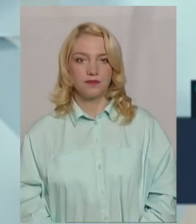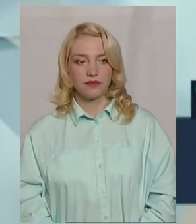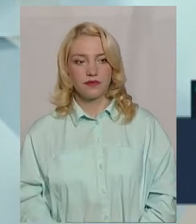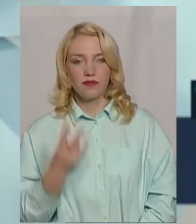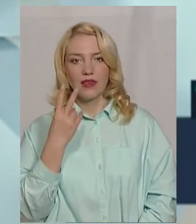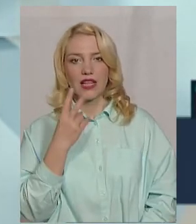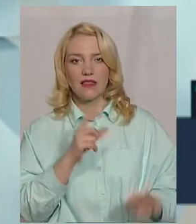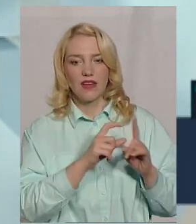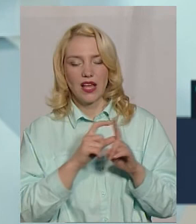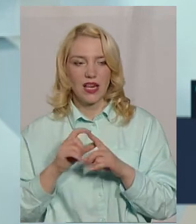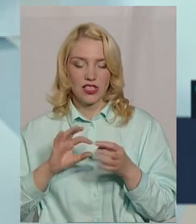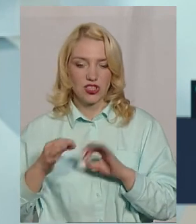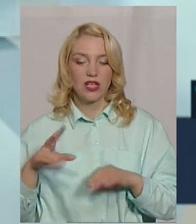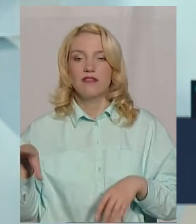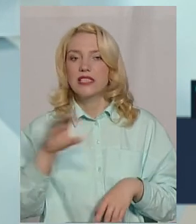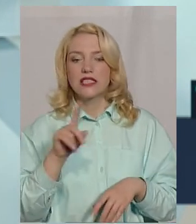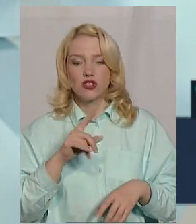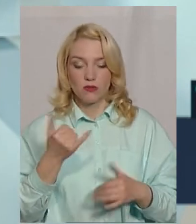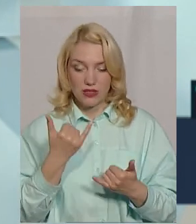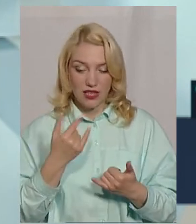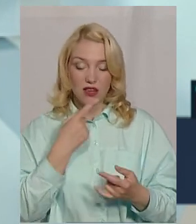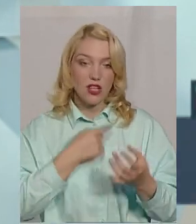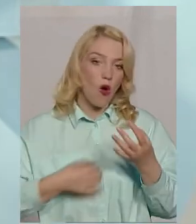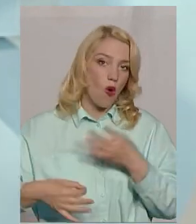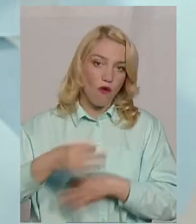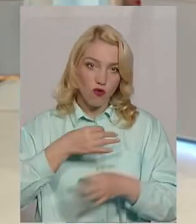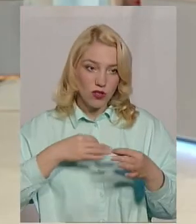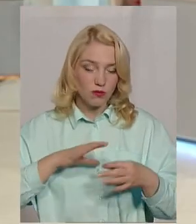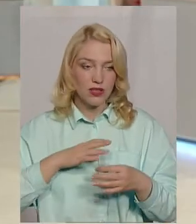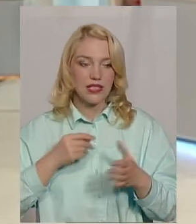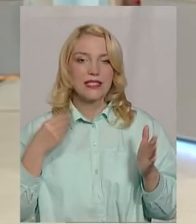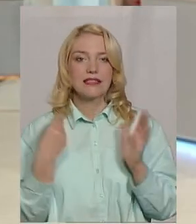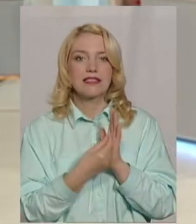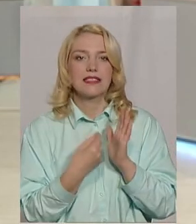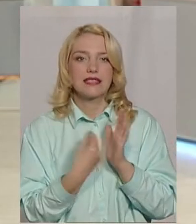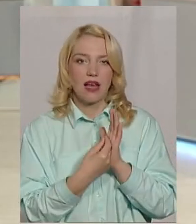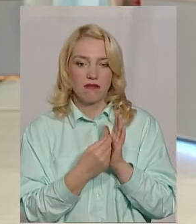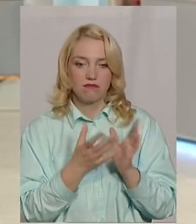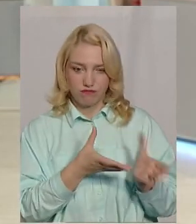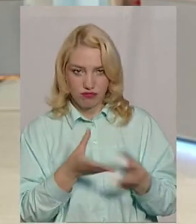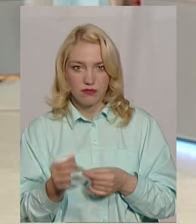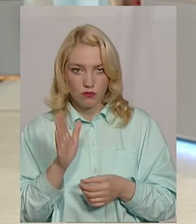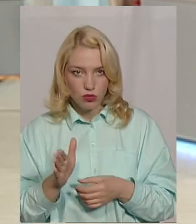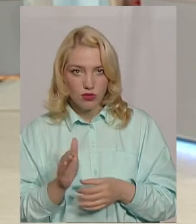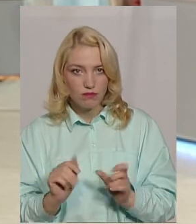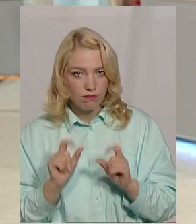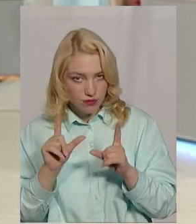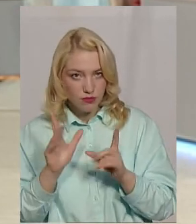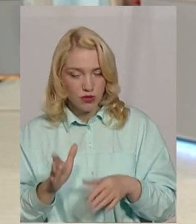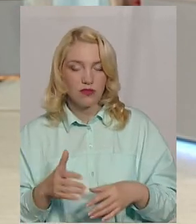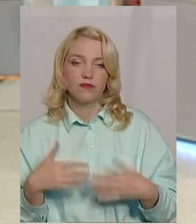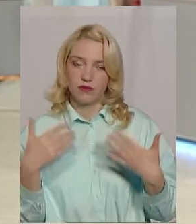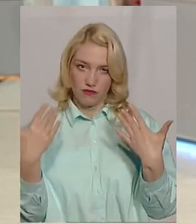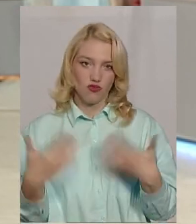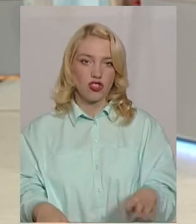двома реченнями, от усе, про що ми зараз говорили, от на ціні продуктів, позначиться? Ну, вже